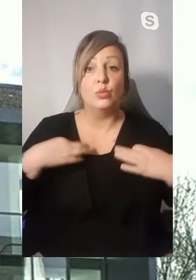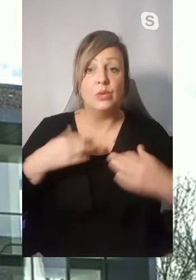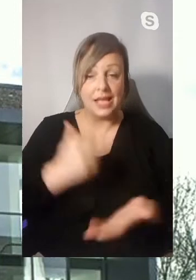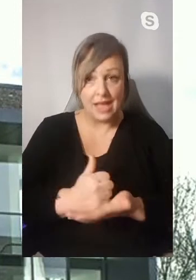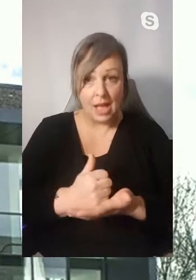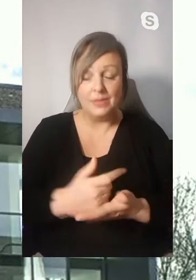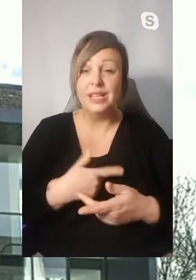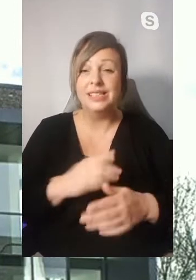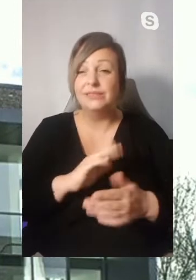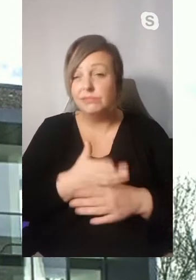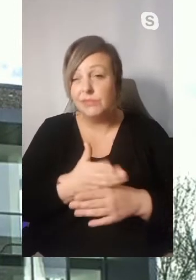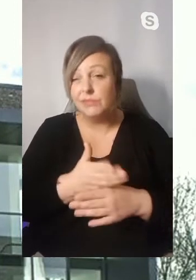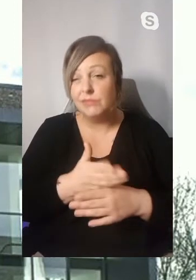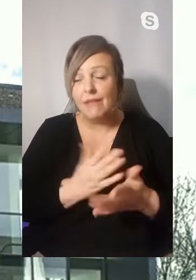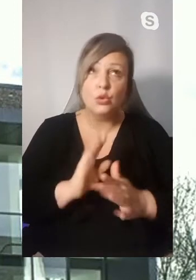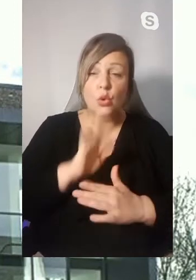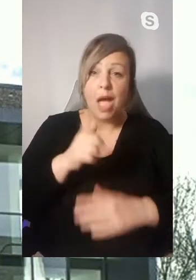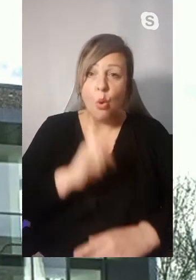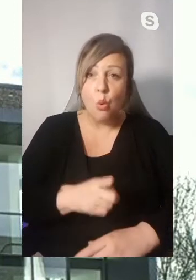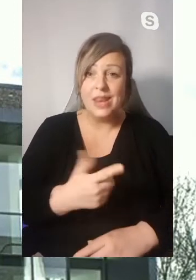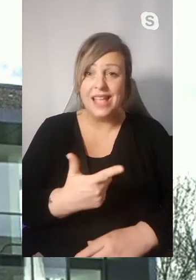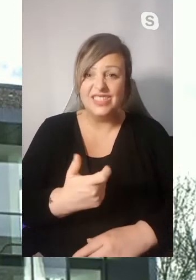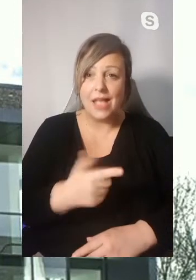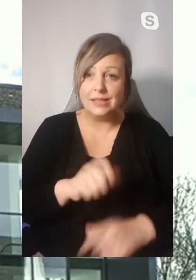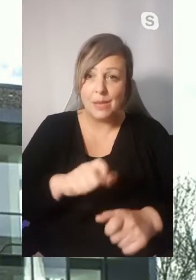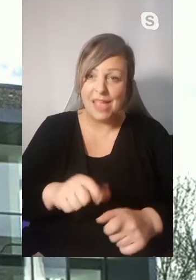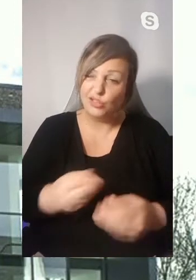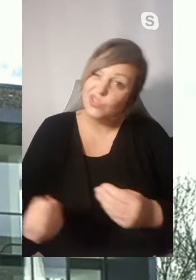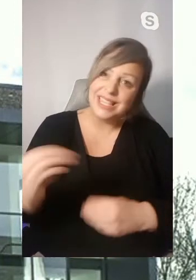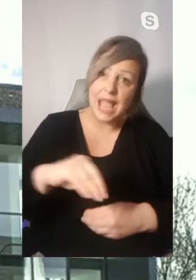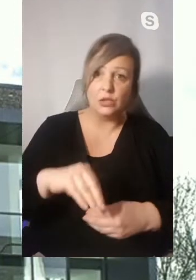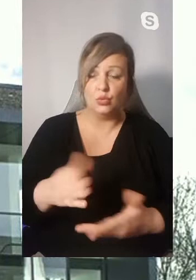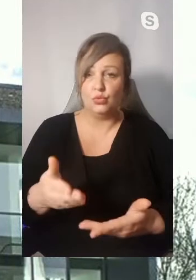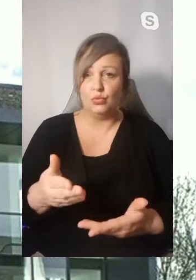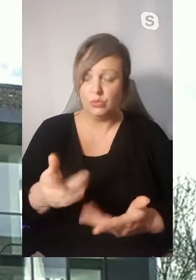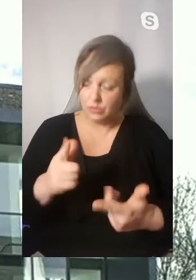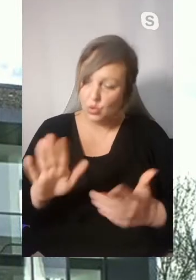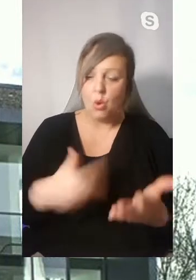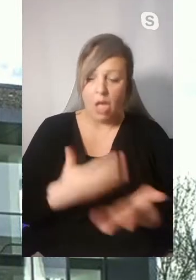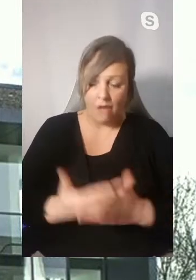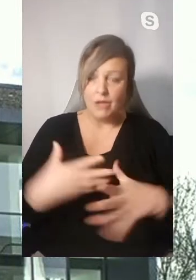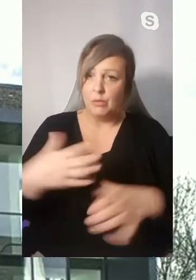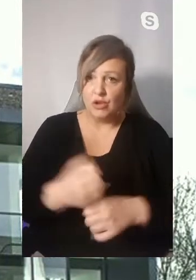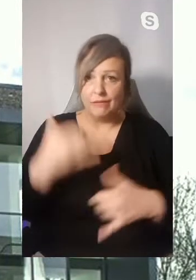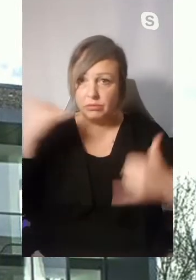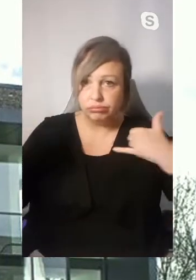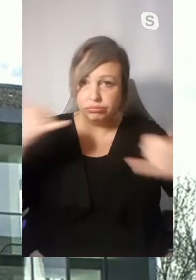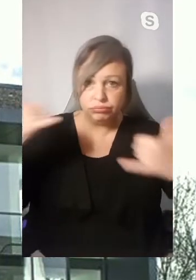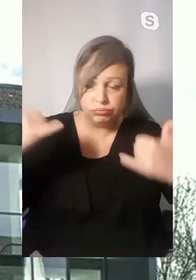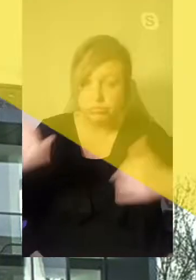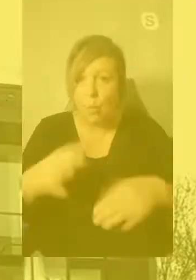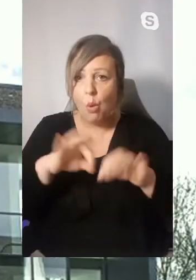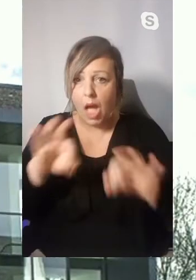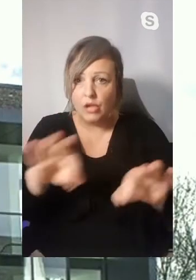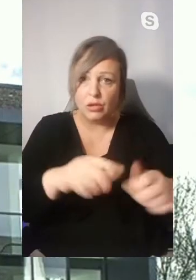Gesundheitsamt teilweise mit über 120 Menschen aus unserer Verwaltung verstärken müssen, damit wir diese Aufgabe haben wahrnehmen